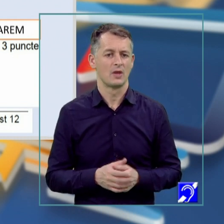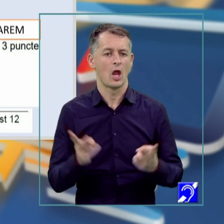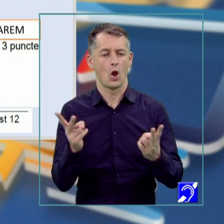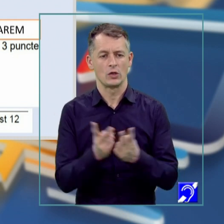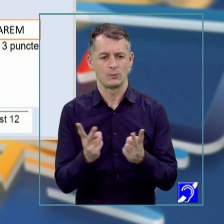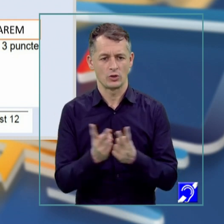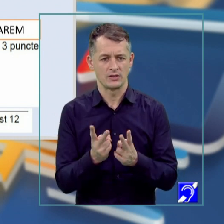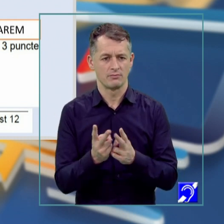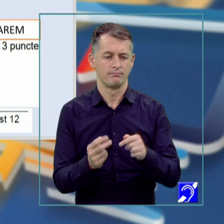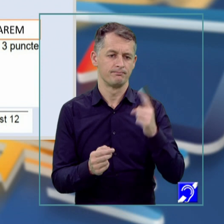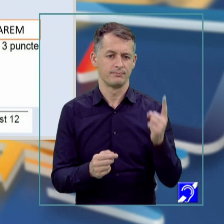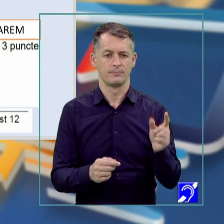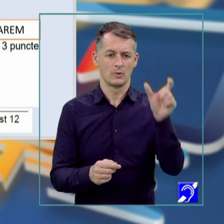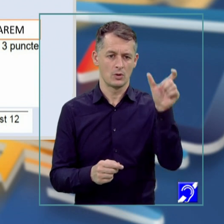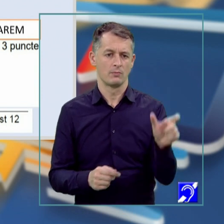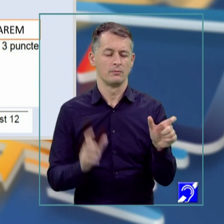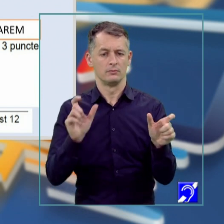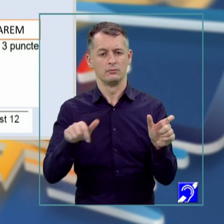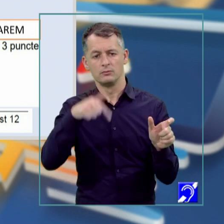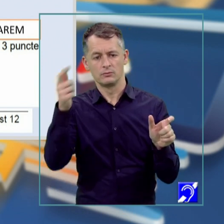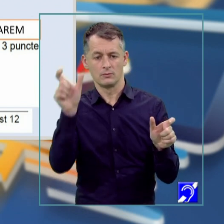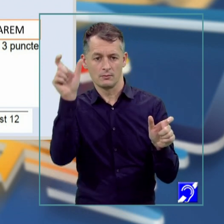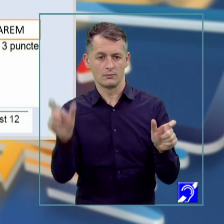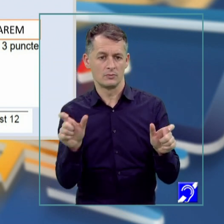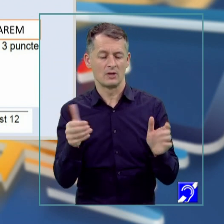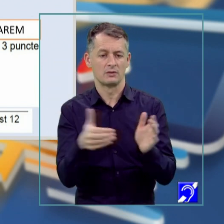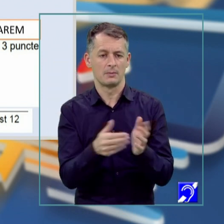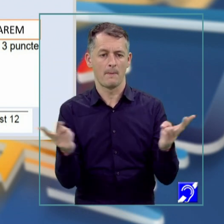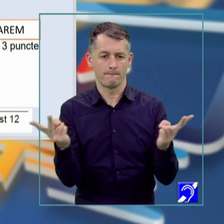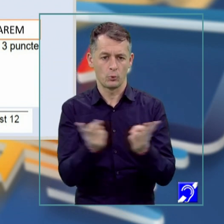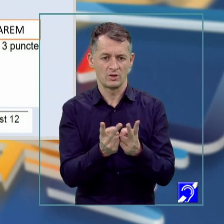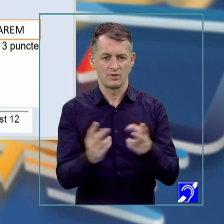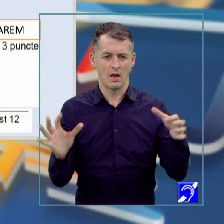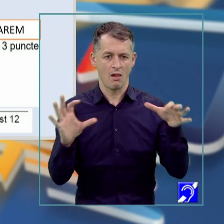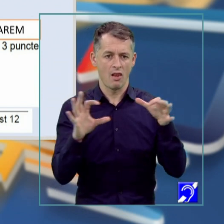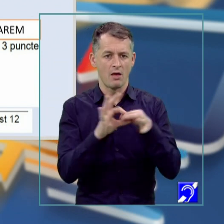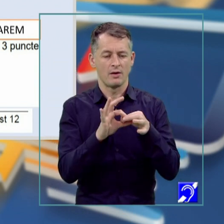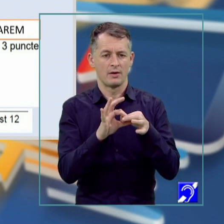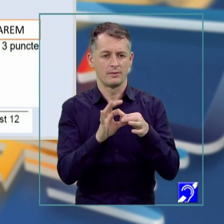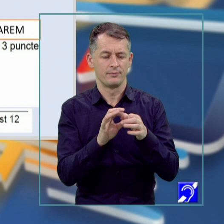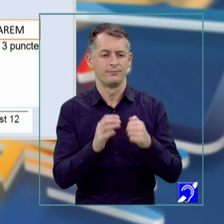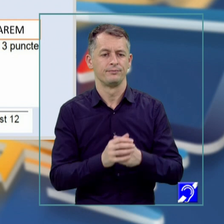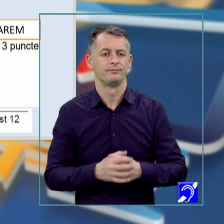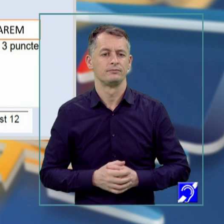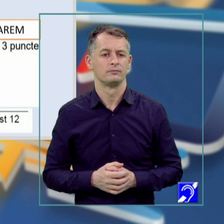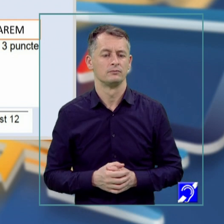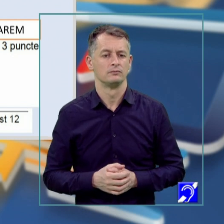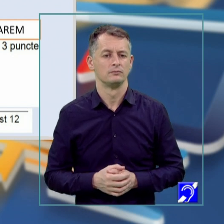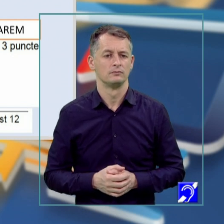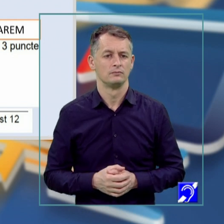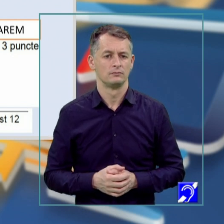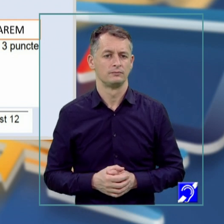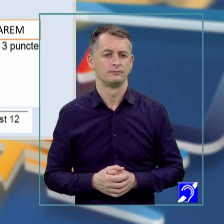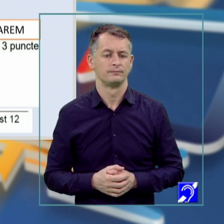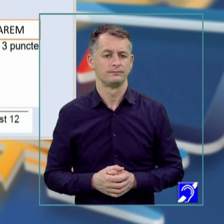în care în coloana din partea stângă sunt trecute. Am ales eu formă al memoriei pentru că suntem în temă, iar aici,